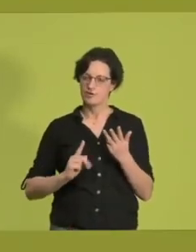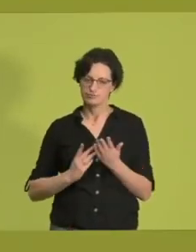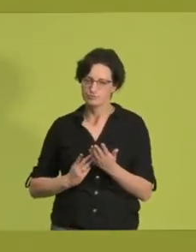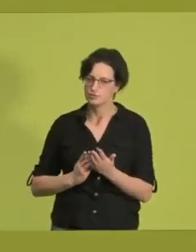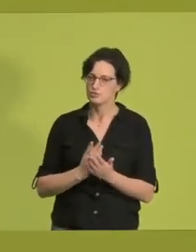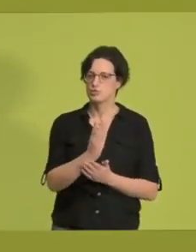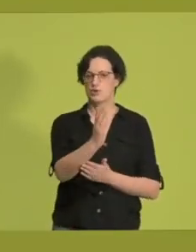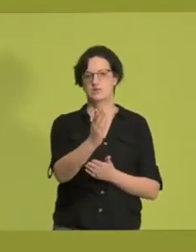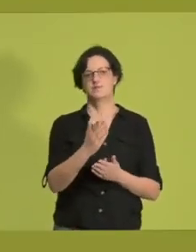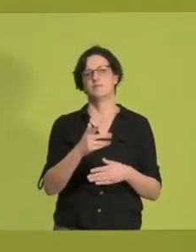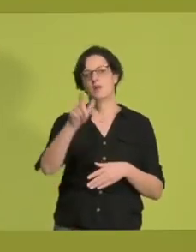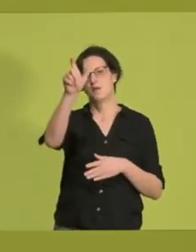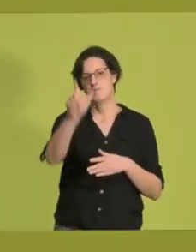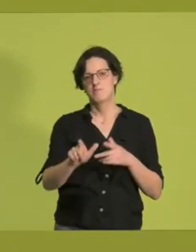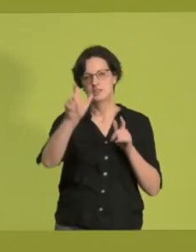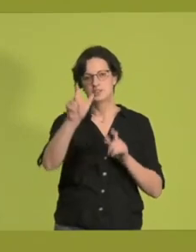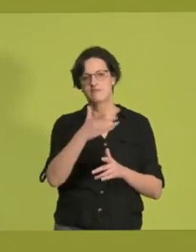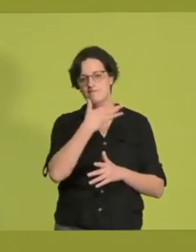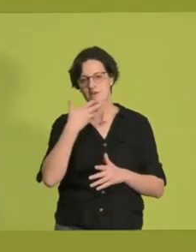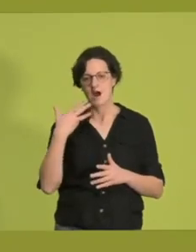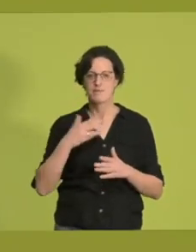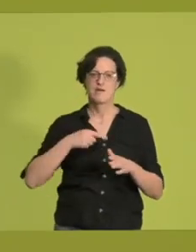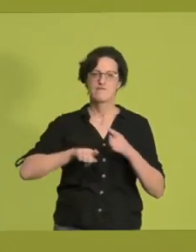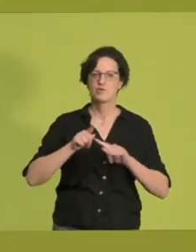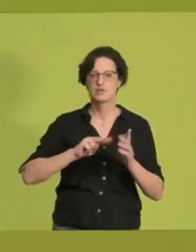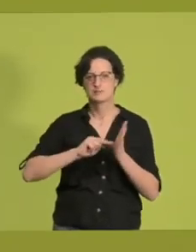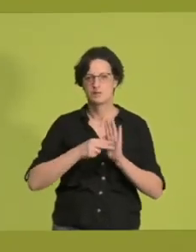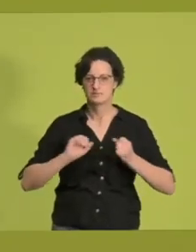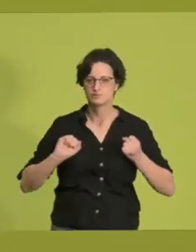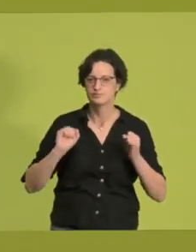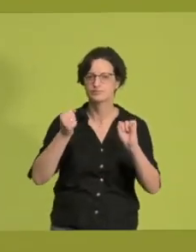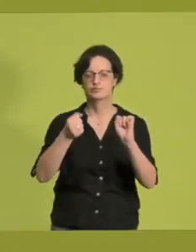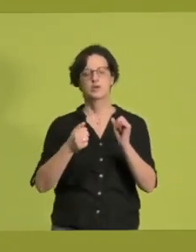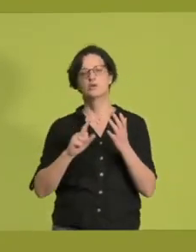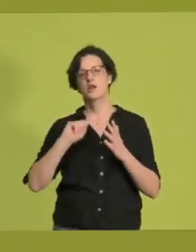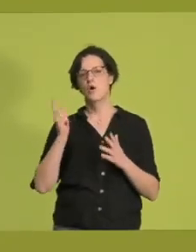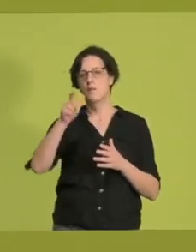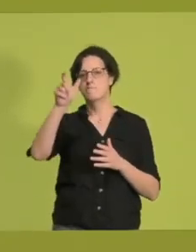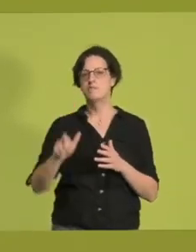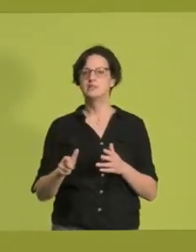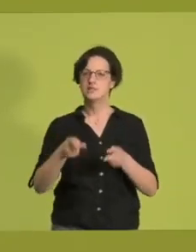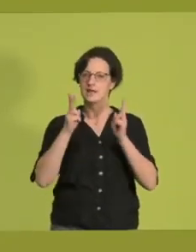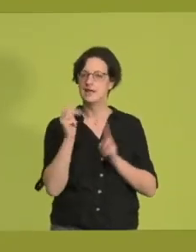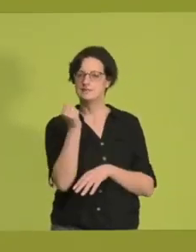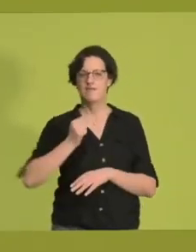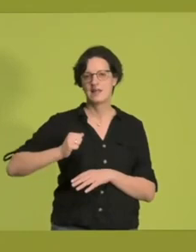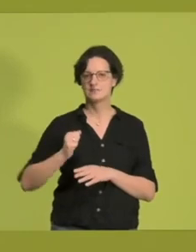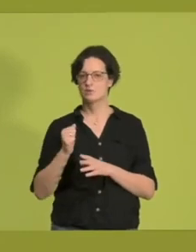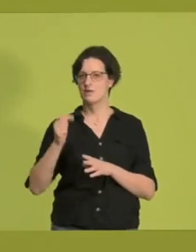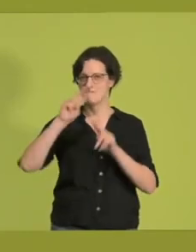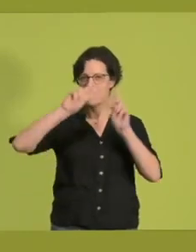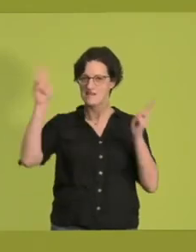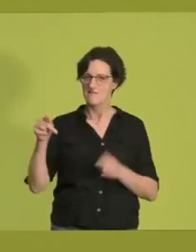humanitäre Flüchtlingspolitik einsetzt und Menschenrechtsverletzungen weltweit auch immer wieder auf die Agenda der